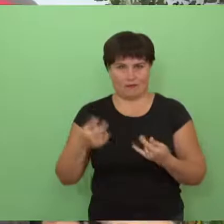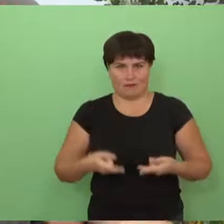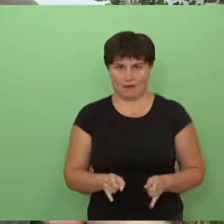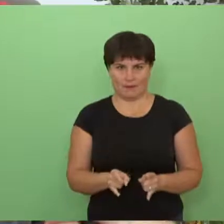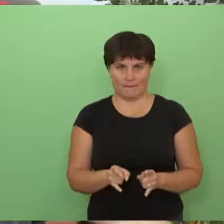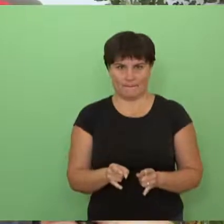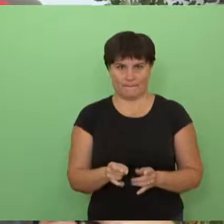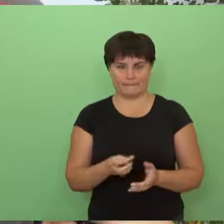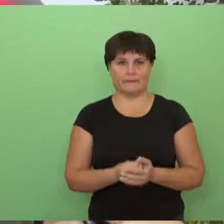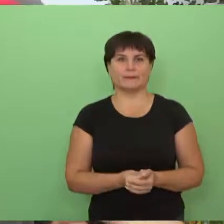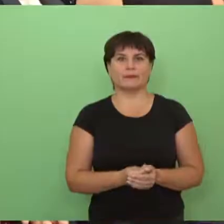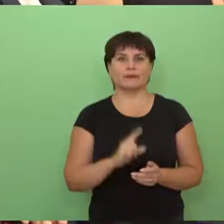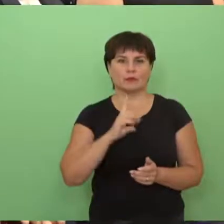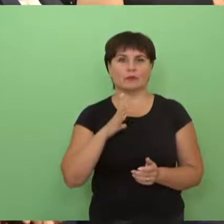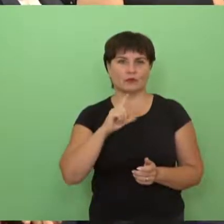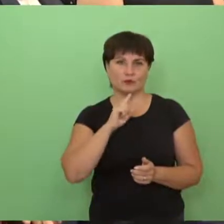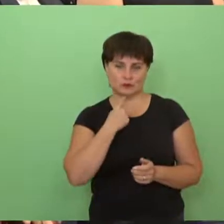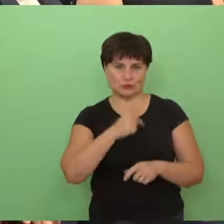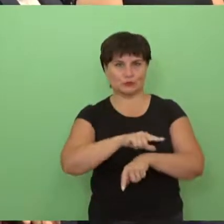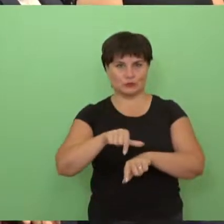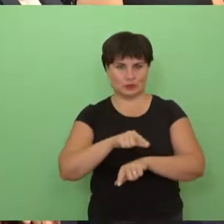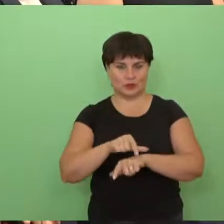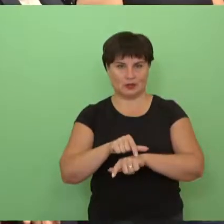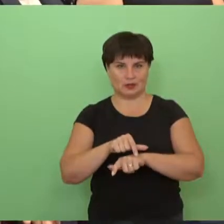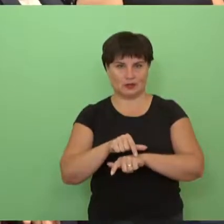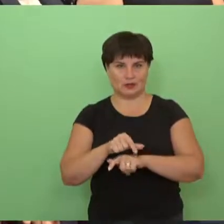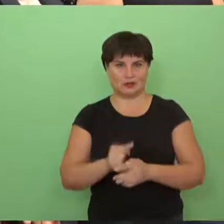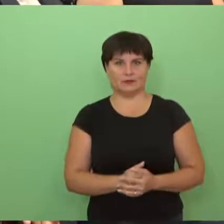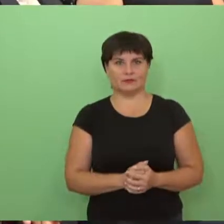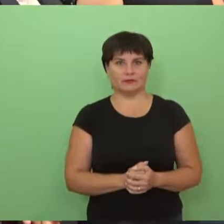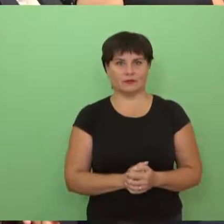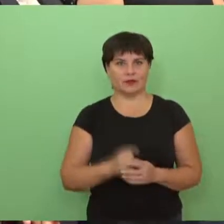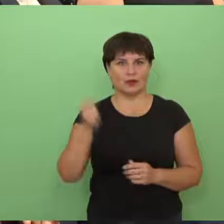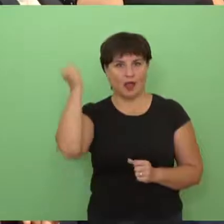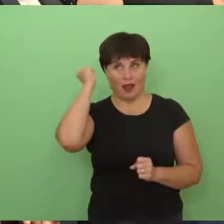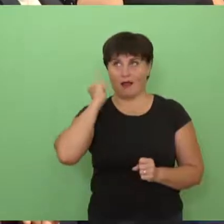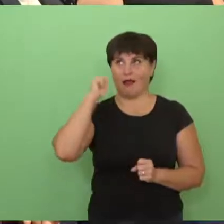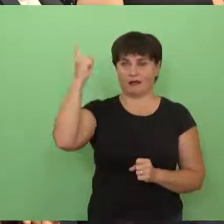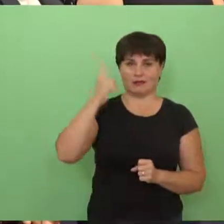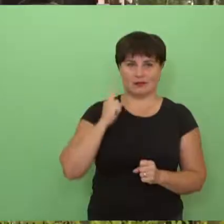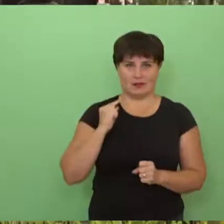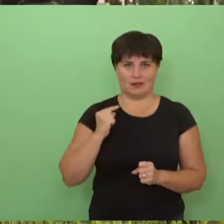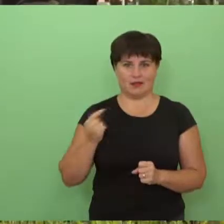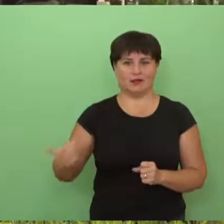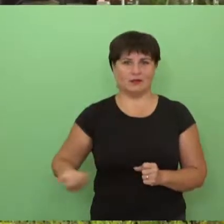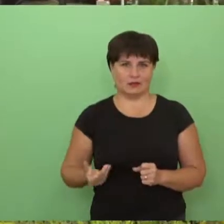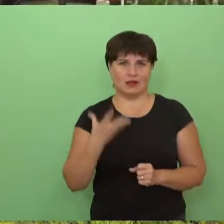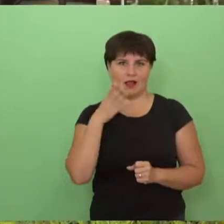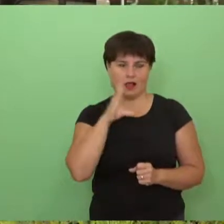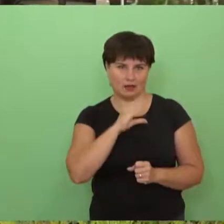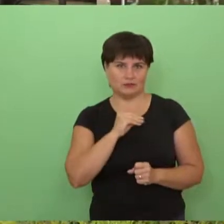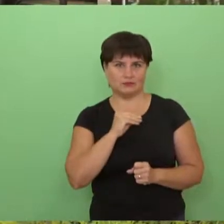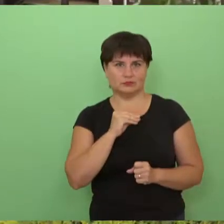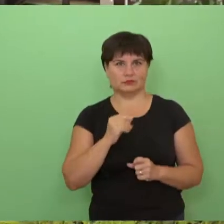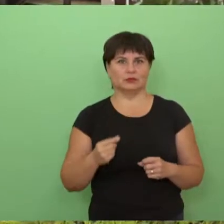kai aš jau pradėjau čia dirbti. Taip kad, nu, sunkus buvo laikai, bet ačiū Dievui, kaip